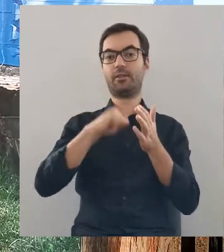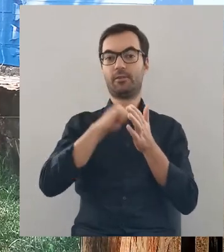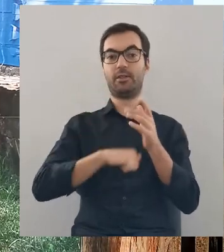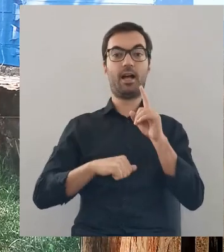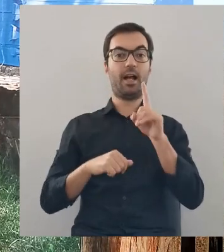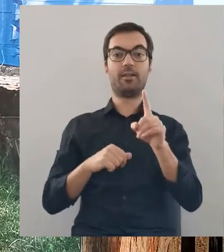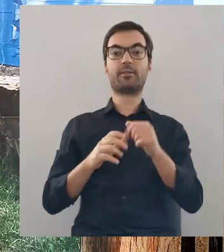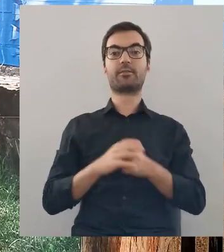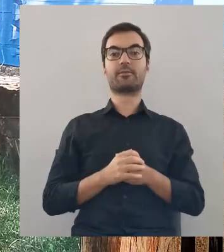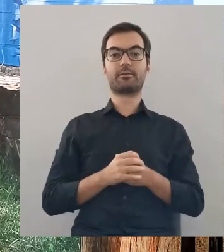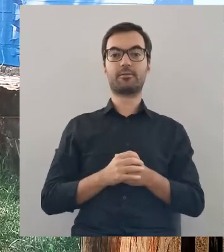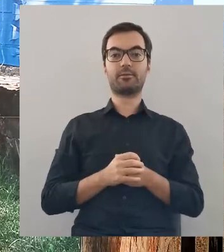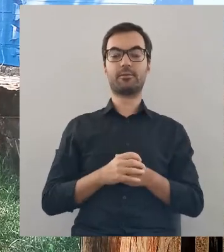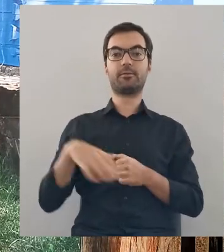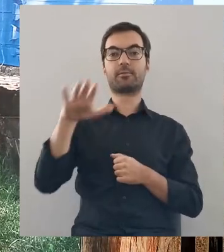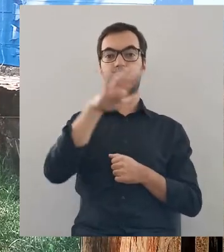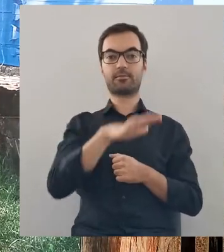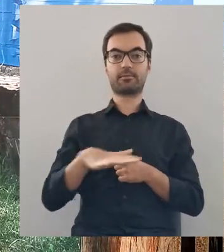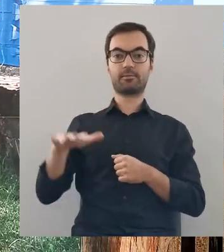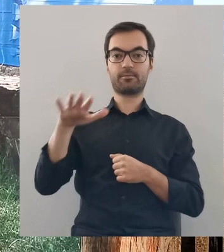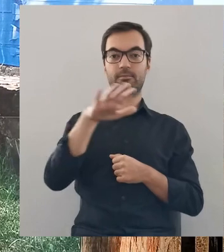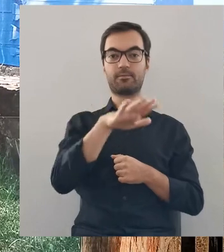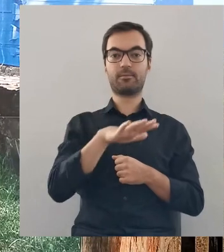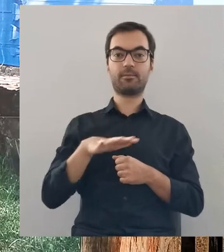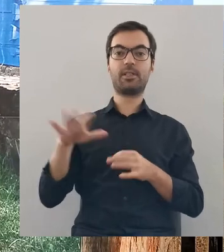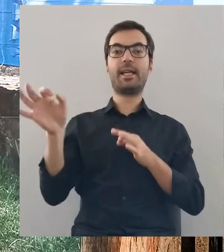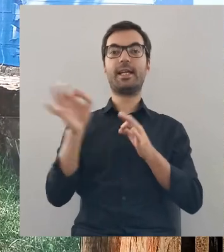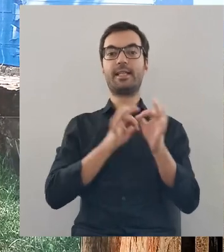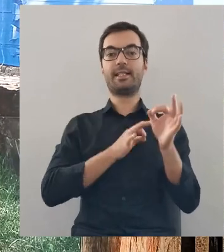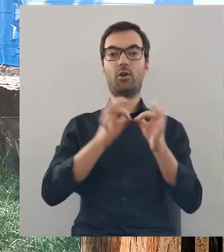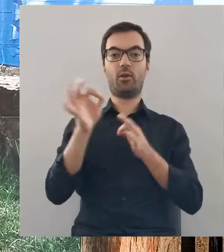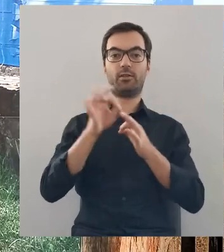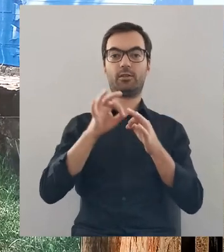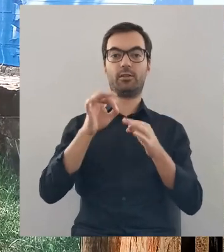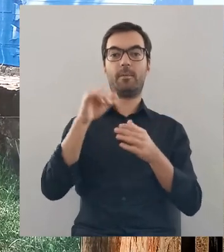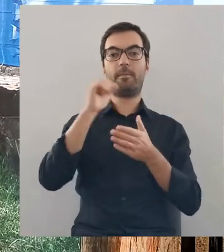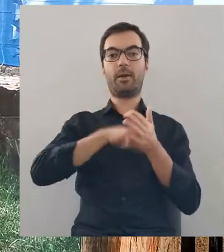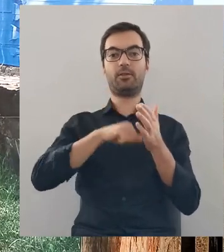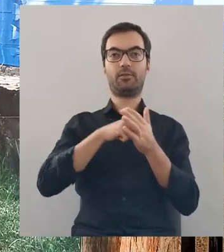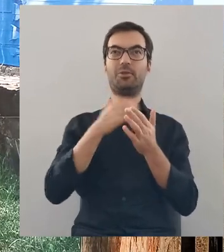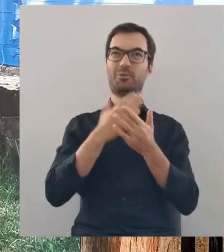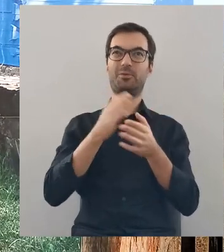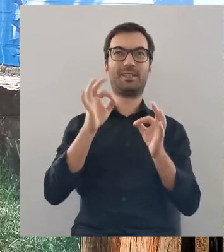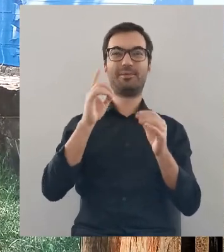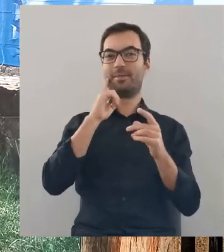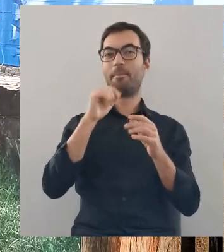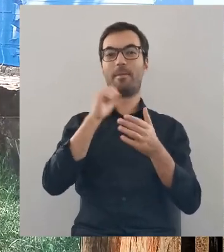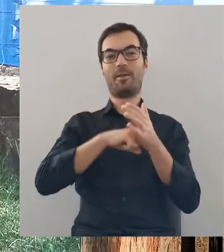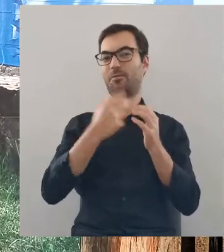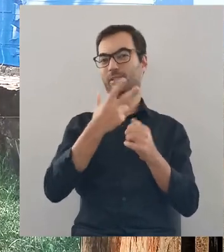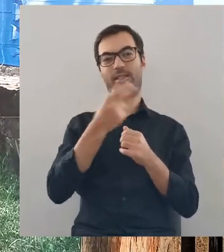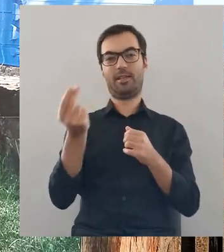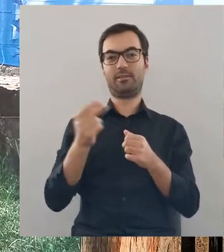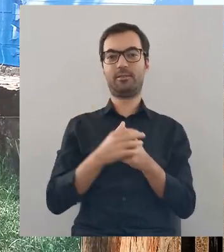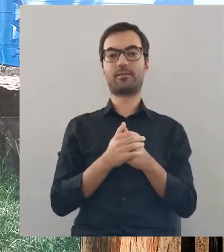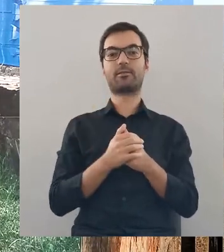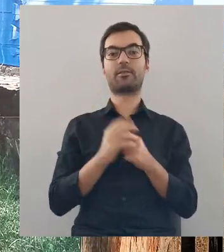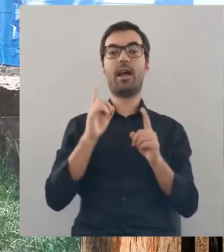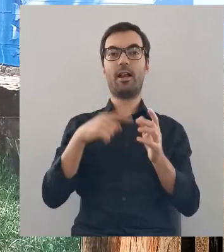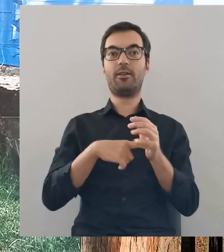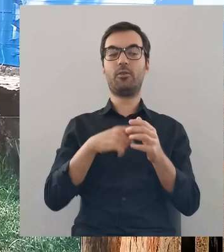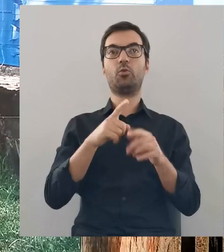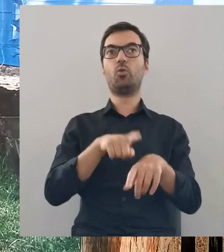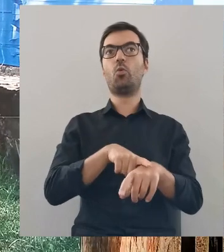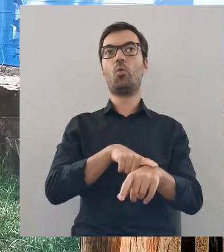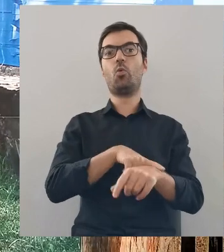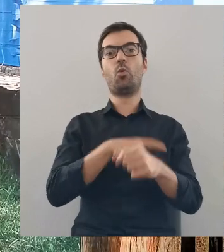mazowieckim, ale w krainie historycznej, która wcale nie jest już Mazowszem. Chociaż z